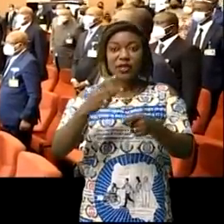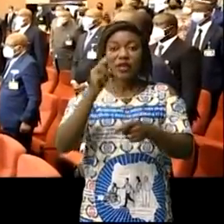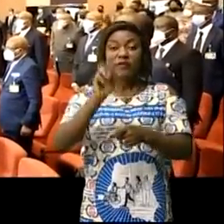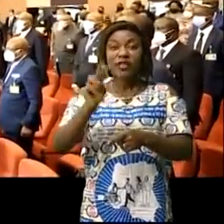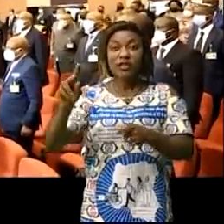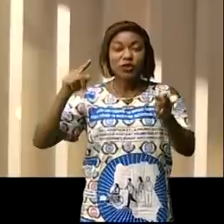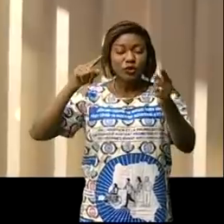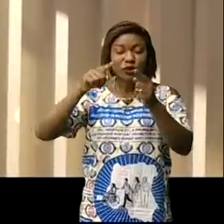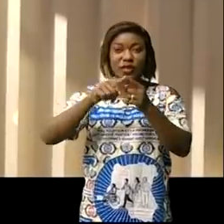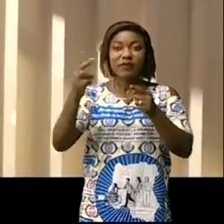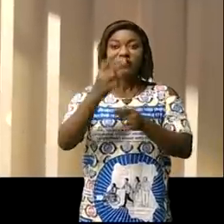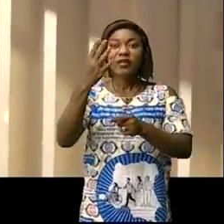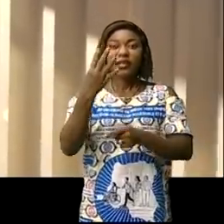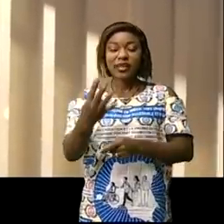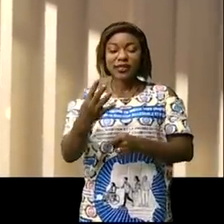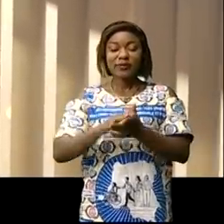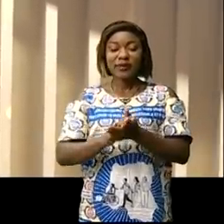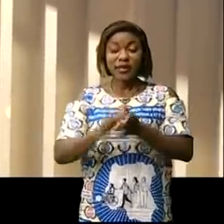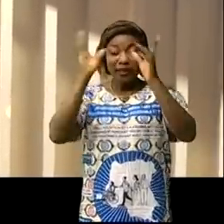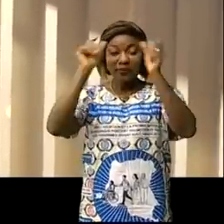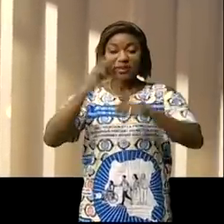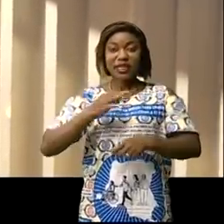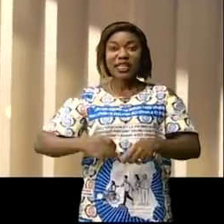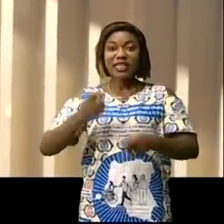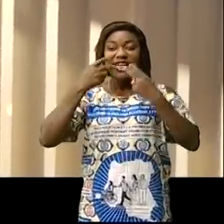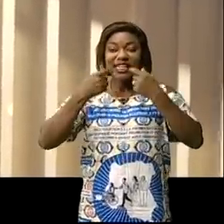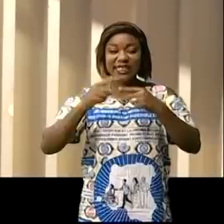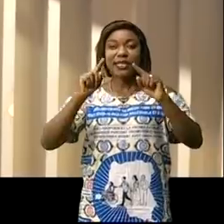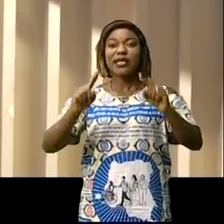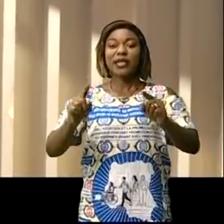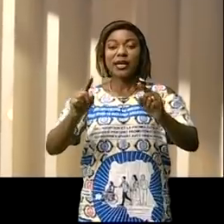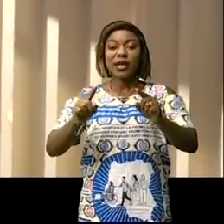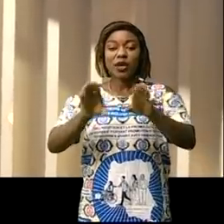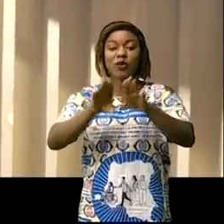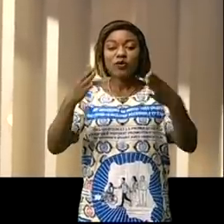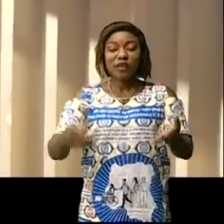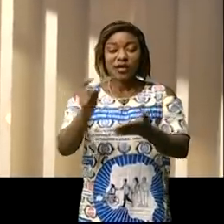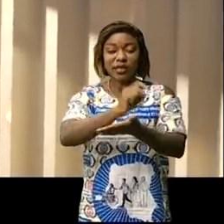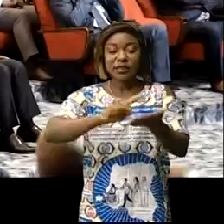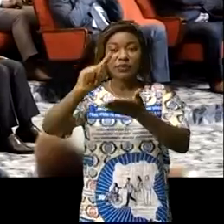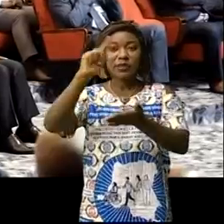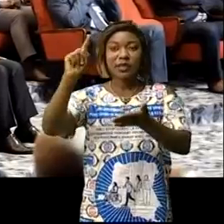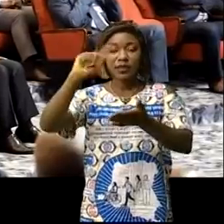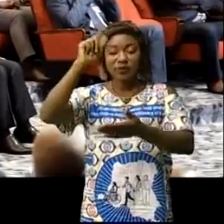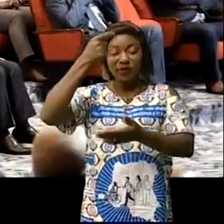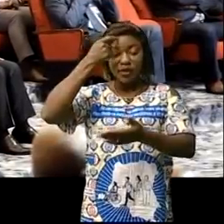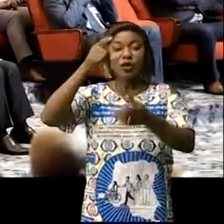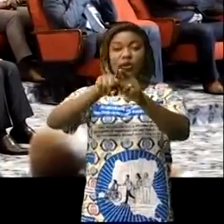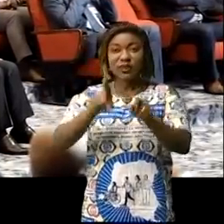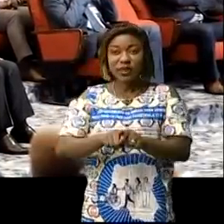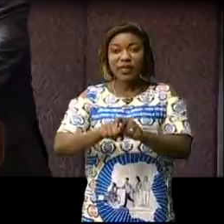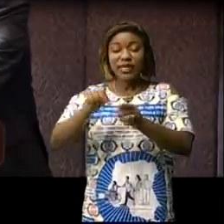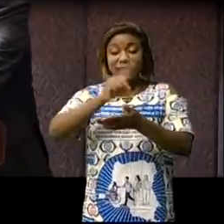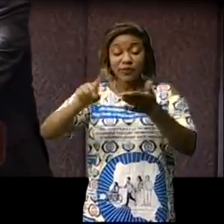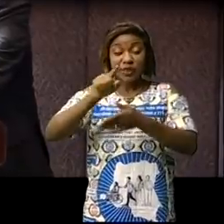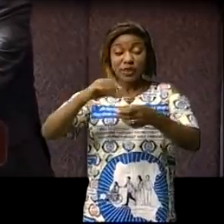juillet 2021. Je déclare ouvert le séminaire gouvernemental. La thématique en luminaire